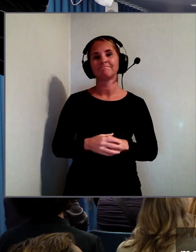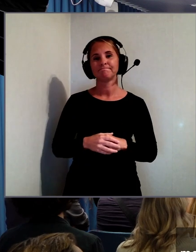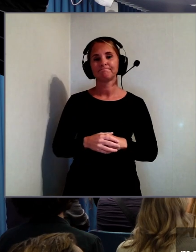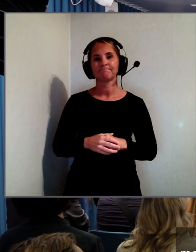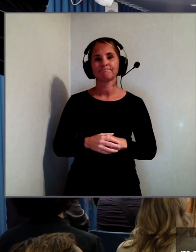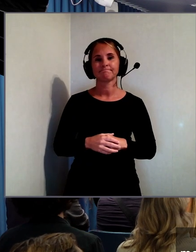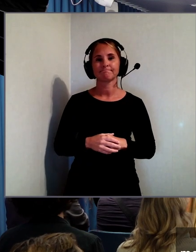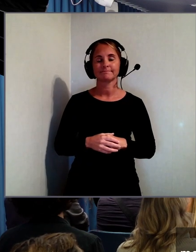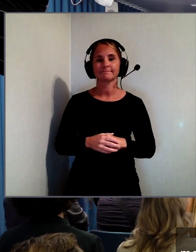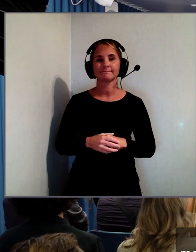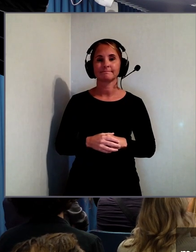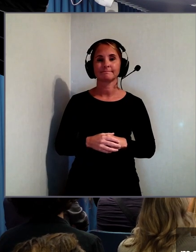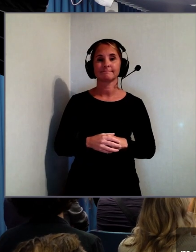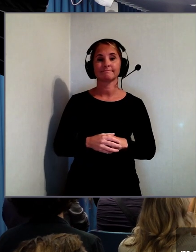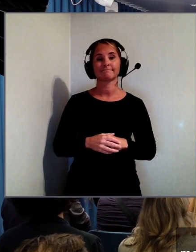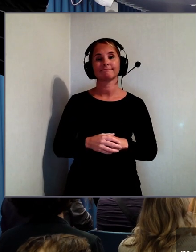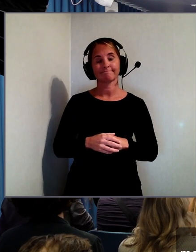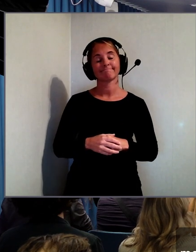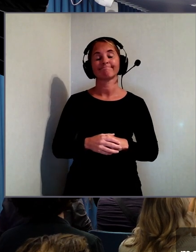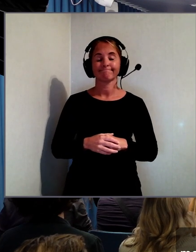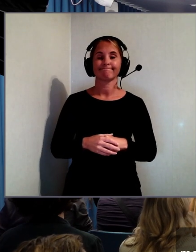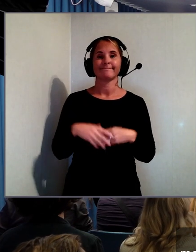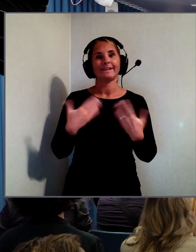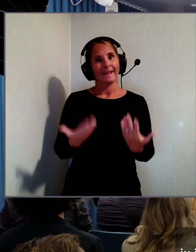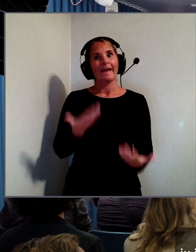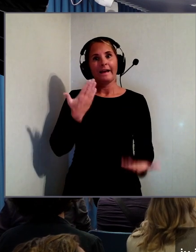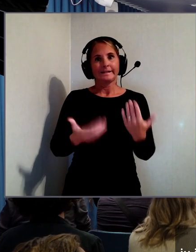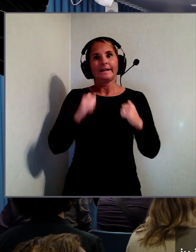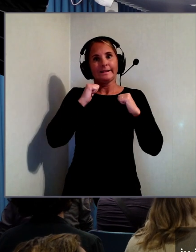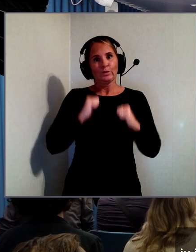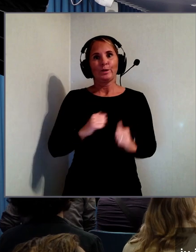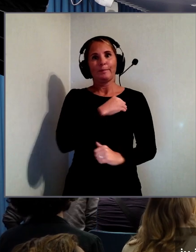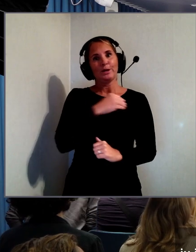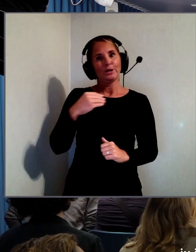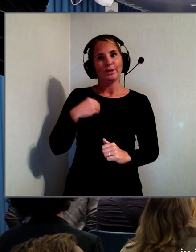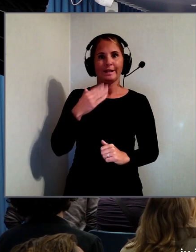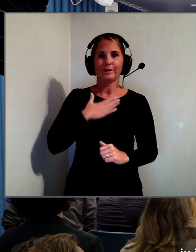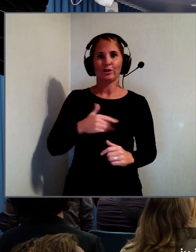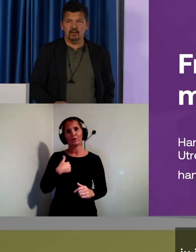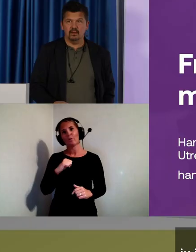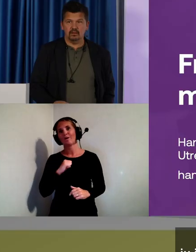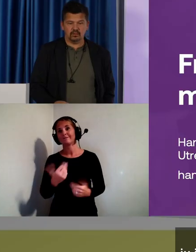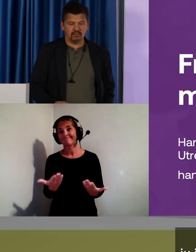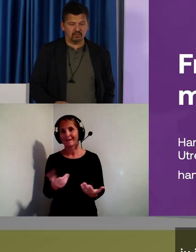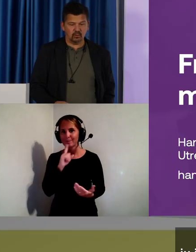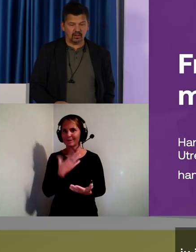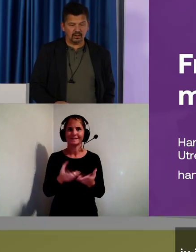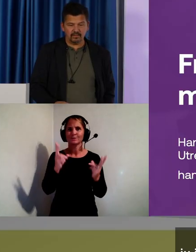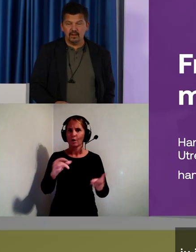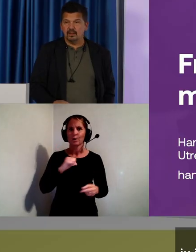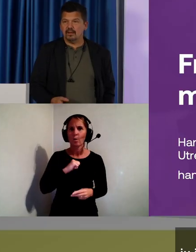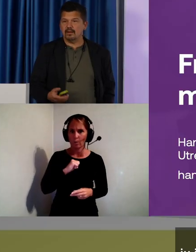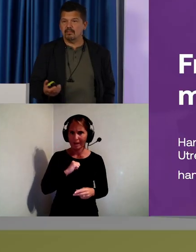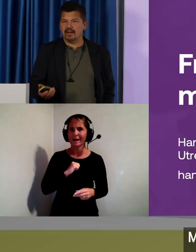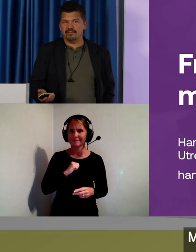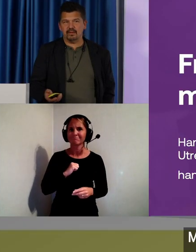Det är ju annars ganska trist med myndigheter, tycker jag själv, för de brukar inte vara så roliga, utan tråkiga.